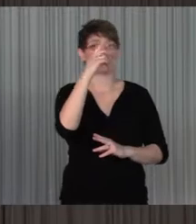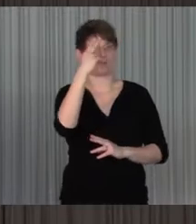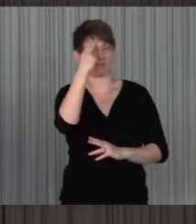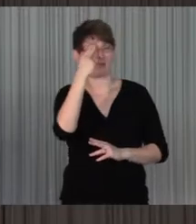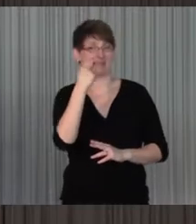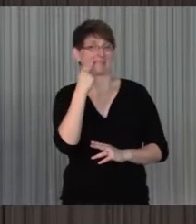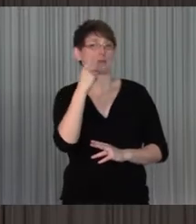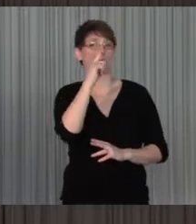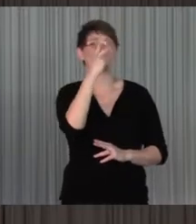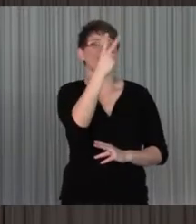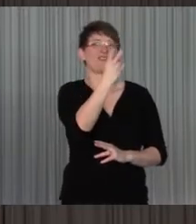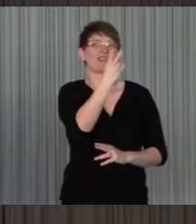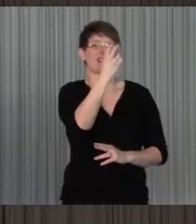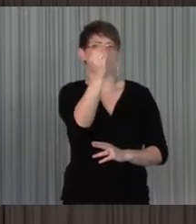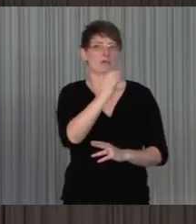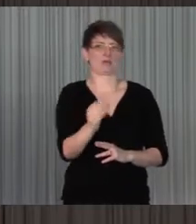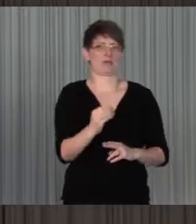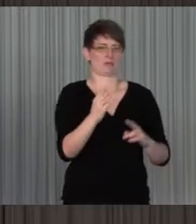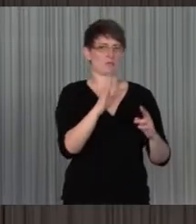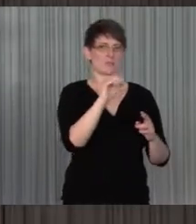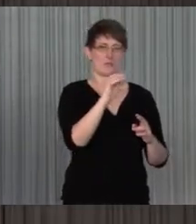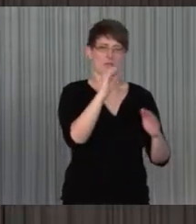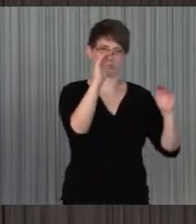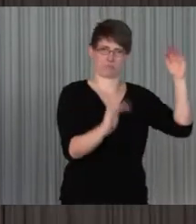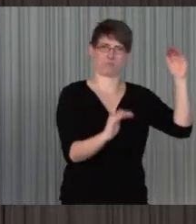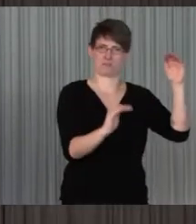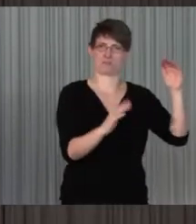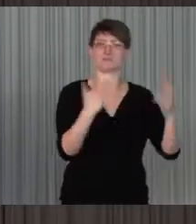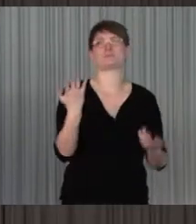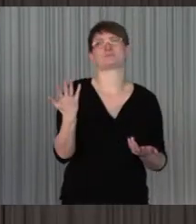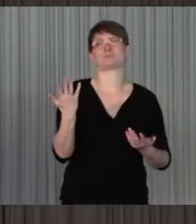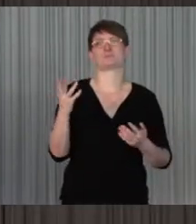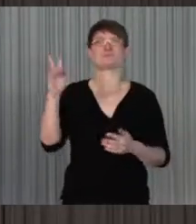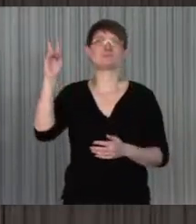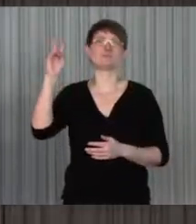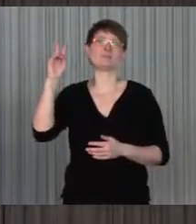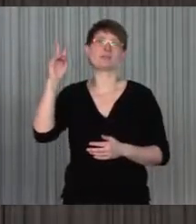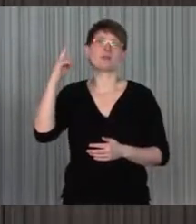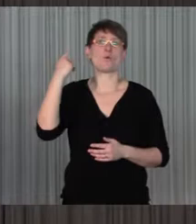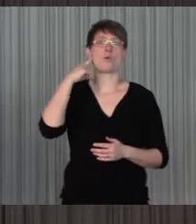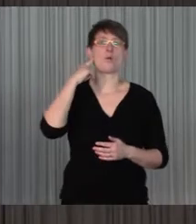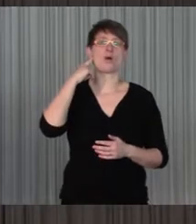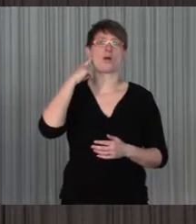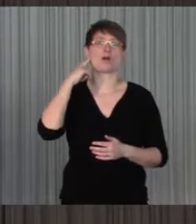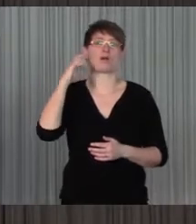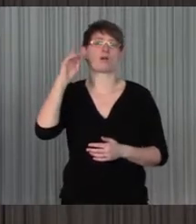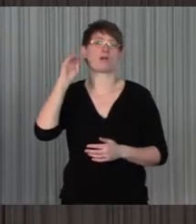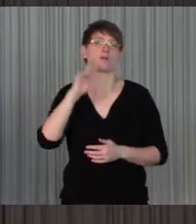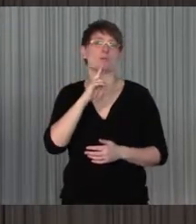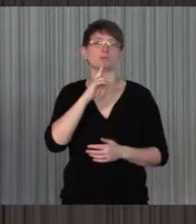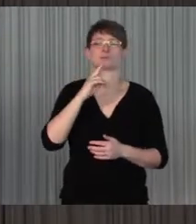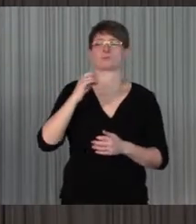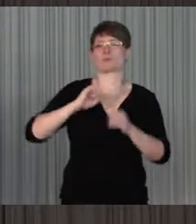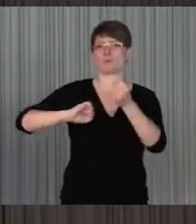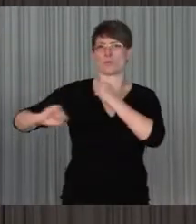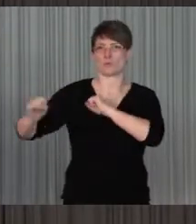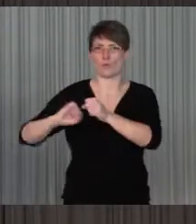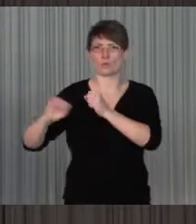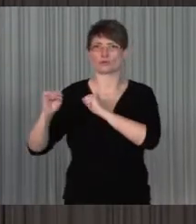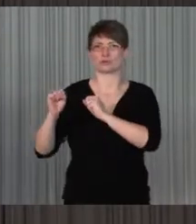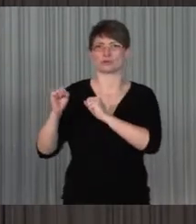von Blinden, also das streut auch stark. Und Gehörlose oder Menschen mit körperlich motorischen